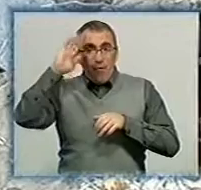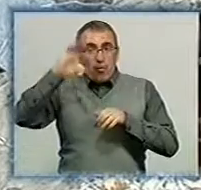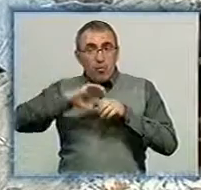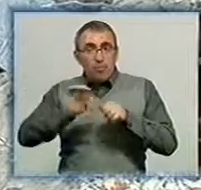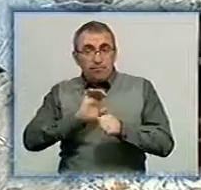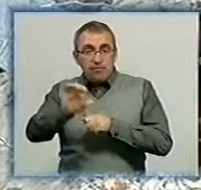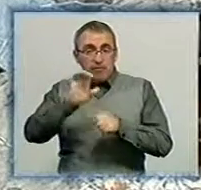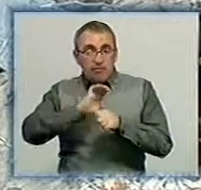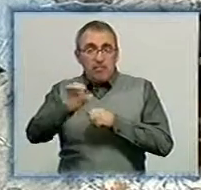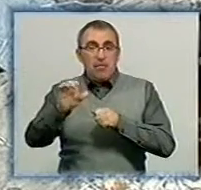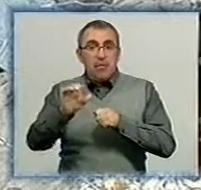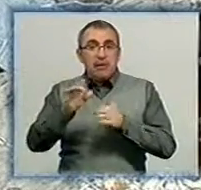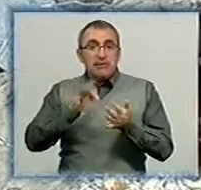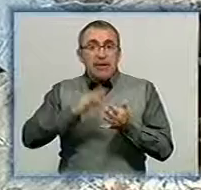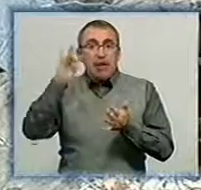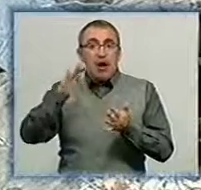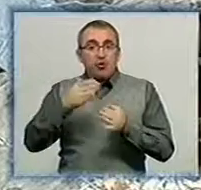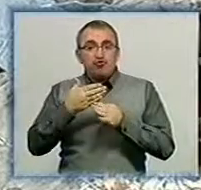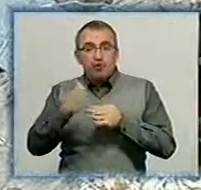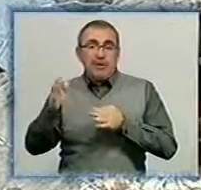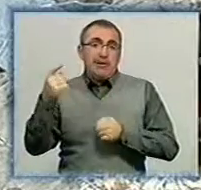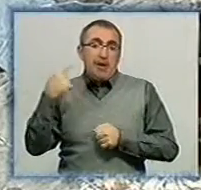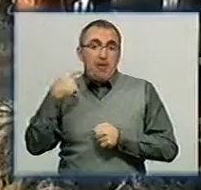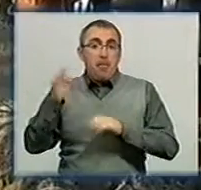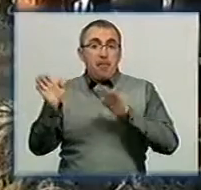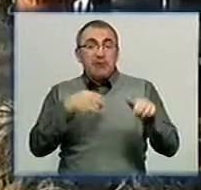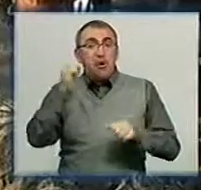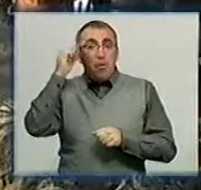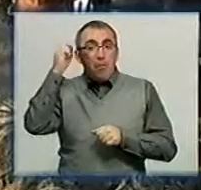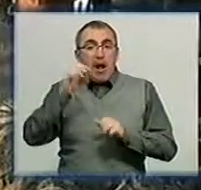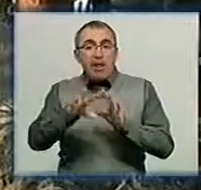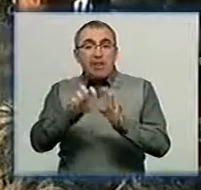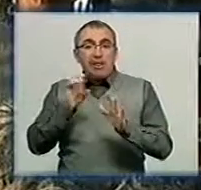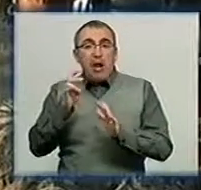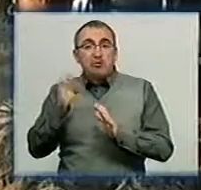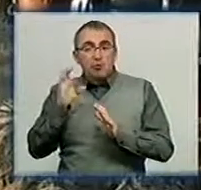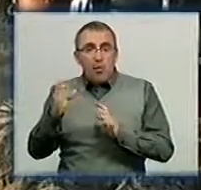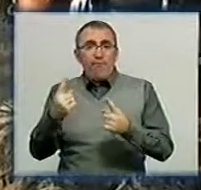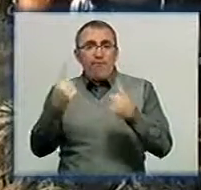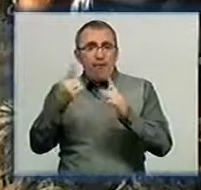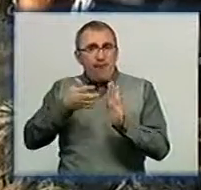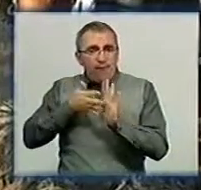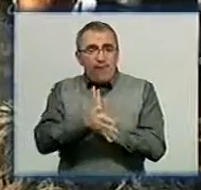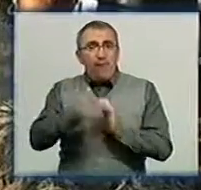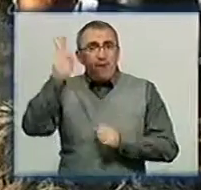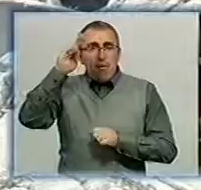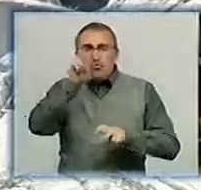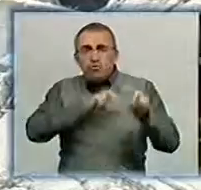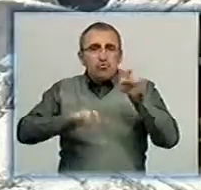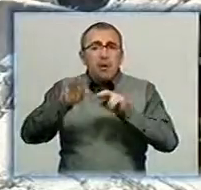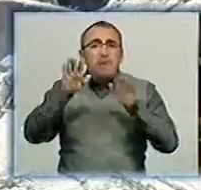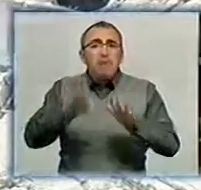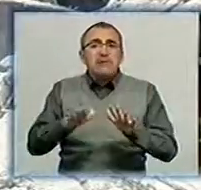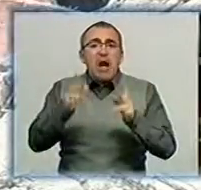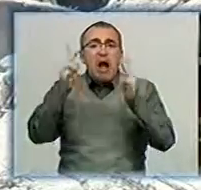забезпечує водою центральну частину Кіровограда. Після обіду на насосних станціях зафіксували великі витрати води і почали шукати місце